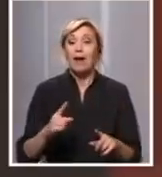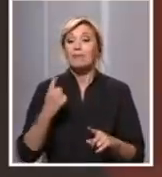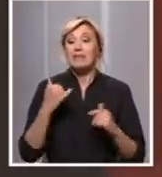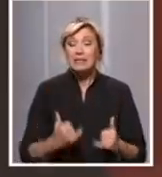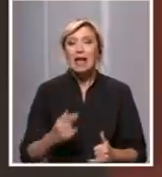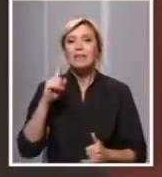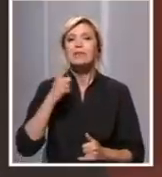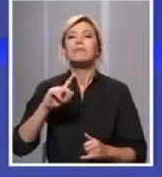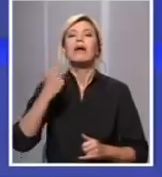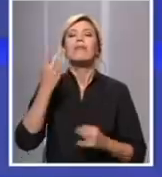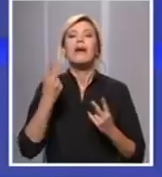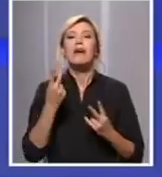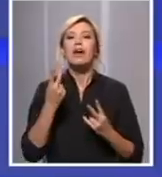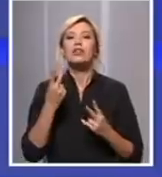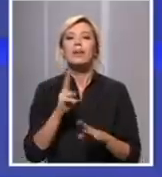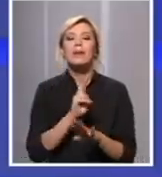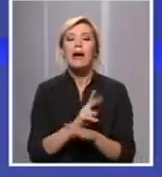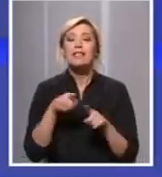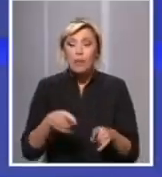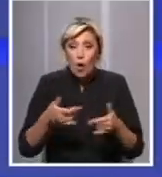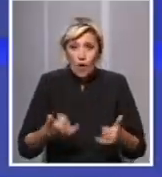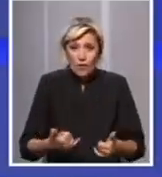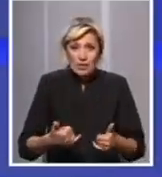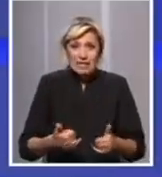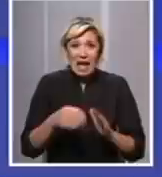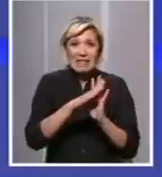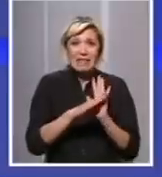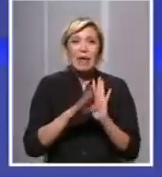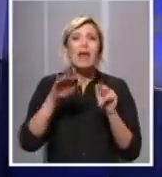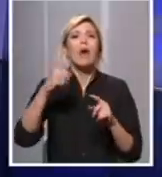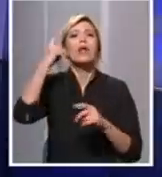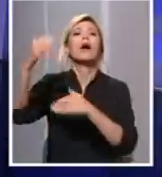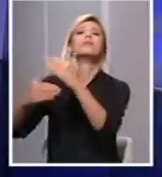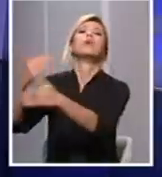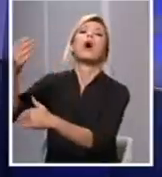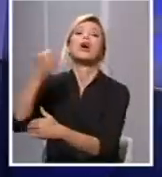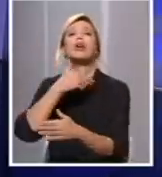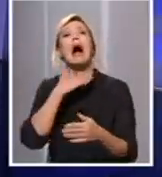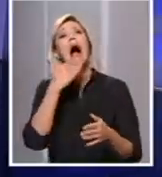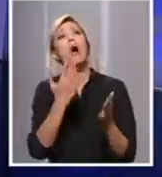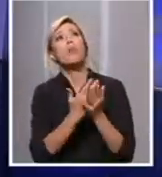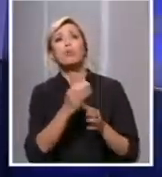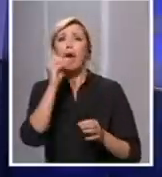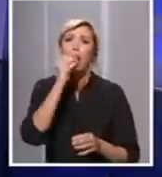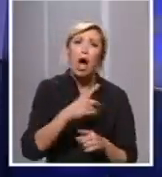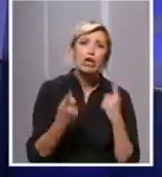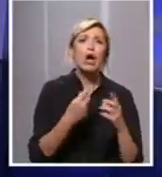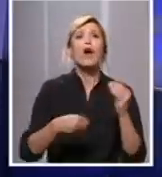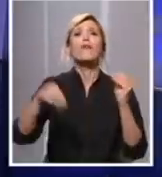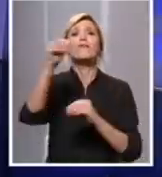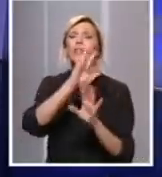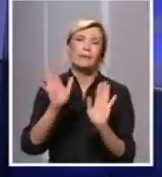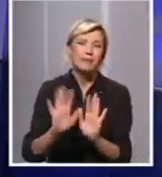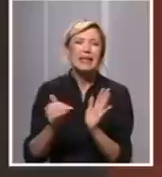fokusiramo na ove mere, nego da razmišljamo o tome šta će biti ako ne bude dobrih rezultata. Ovde je